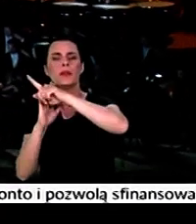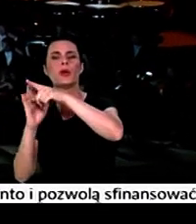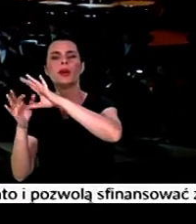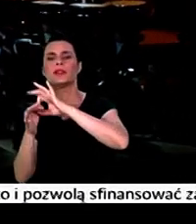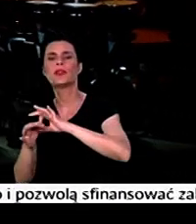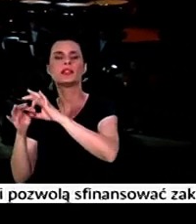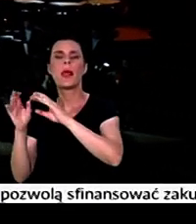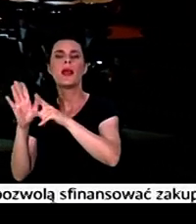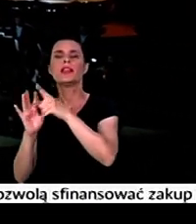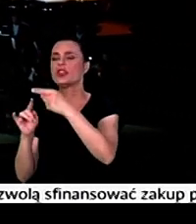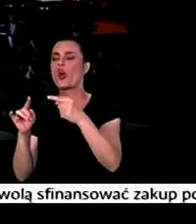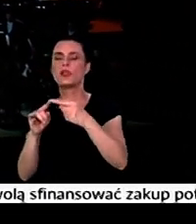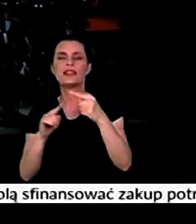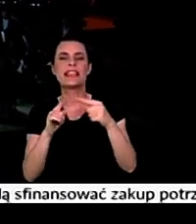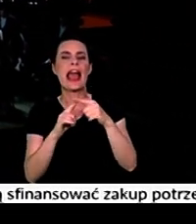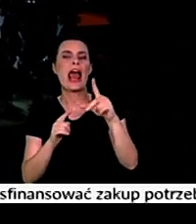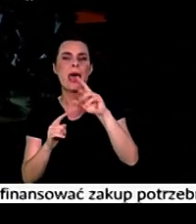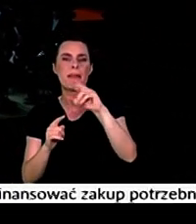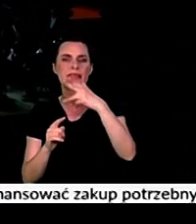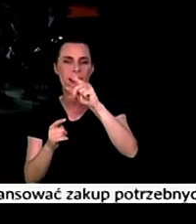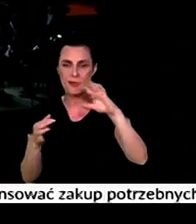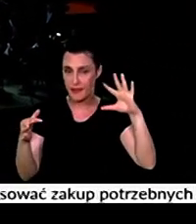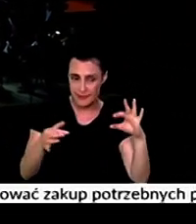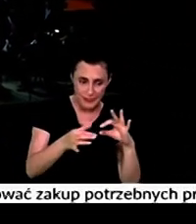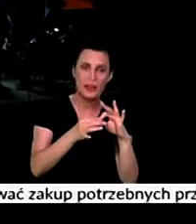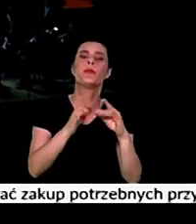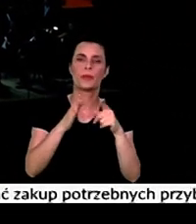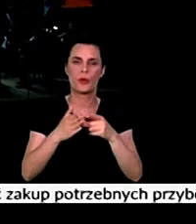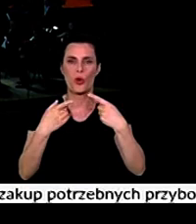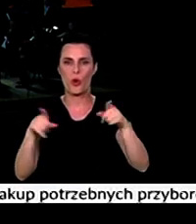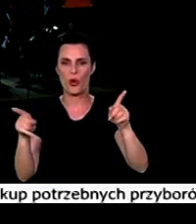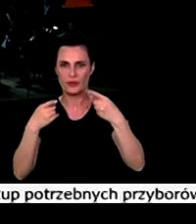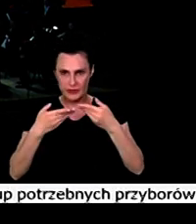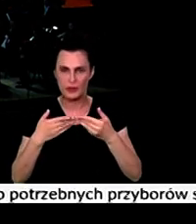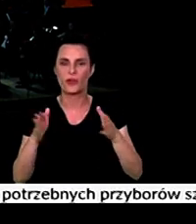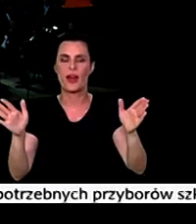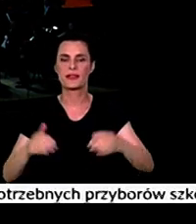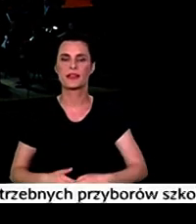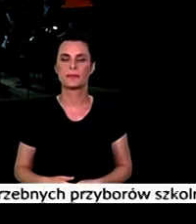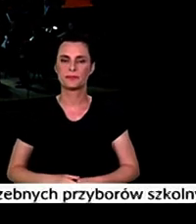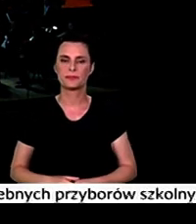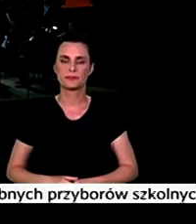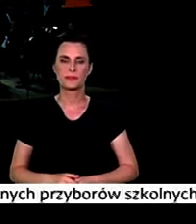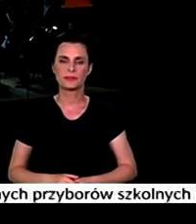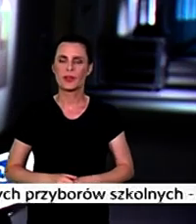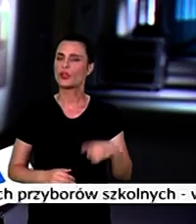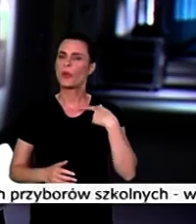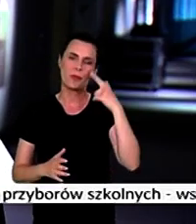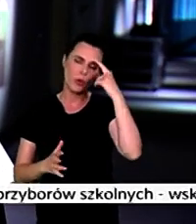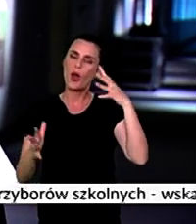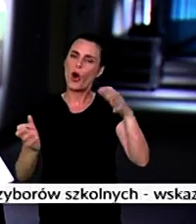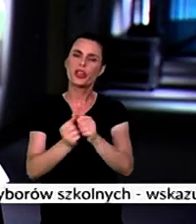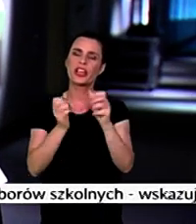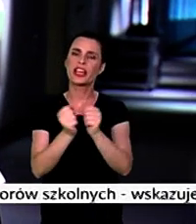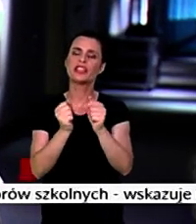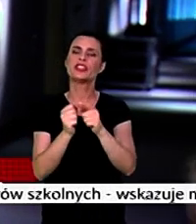cząstki elementarne. Te dwie kompozycje otworzyły koncert. Dużo inspiracji w zakresie odkryć fizycznych, które